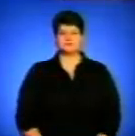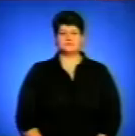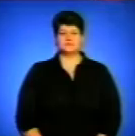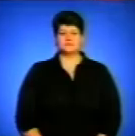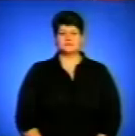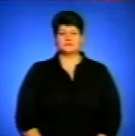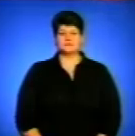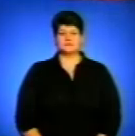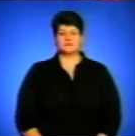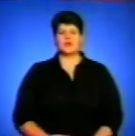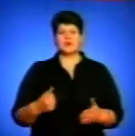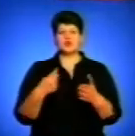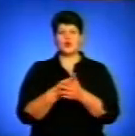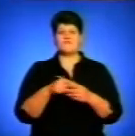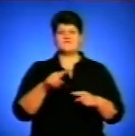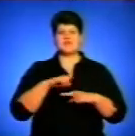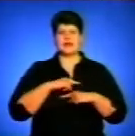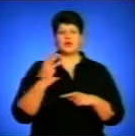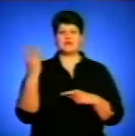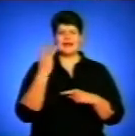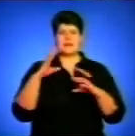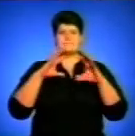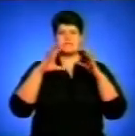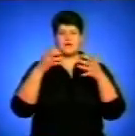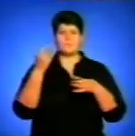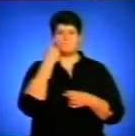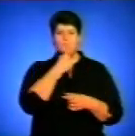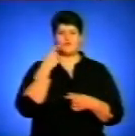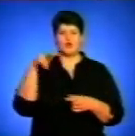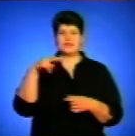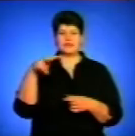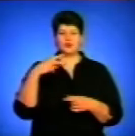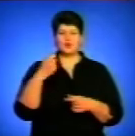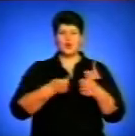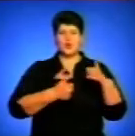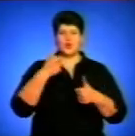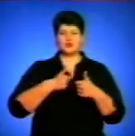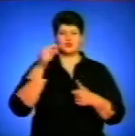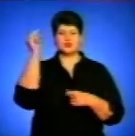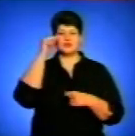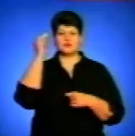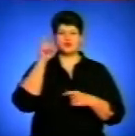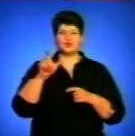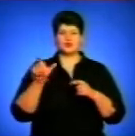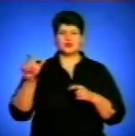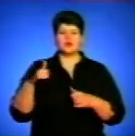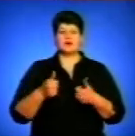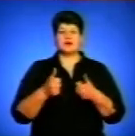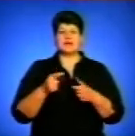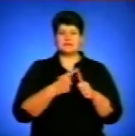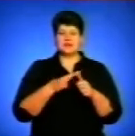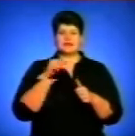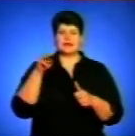До фіналу третього міжнародного мовно-літературного конкурсу учнівської та студентської молоді імені Тараса Шевченка